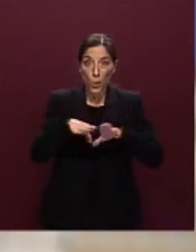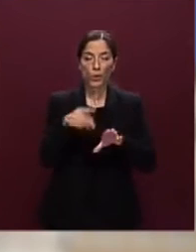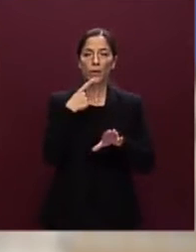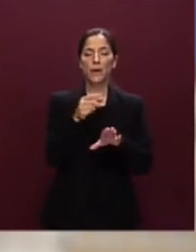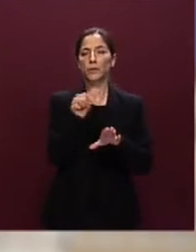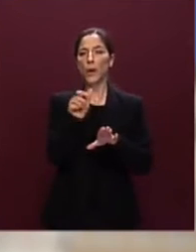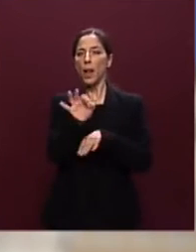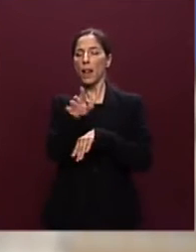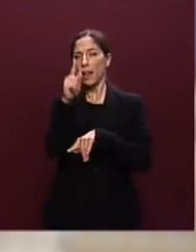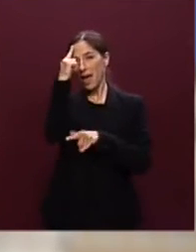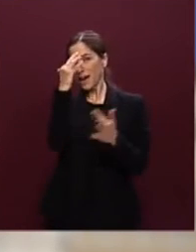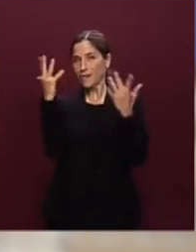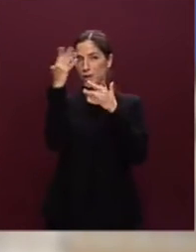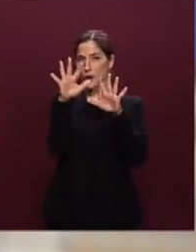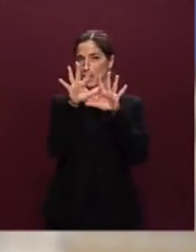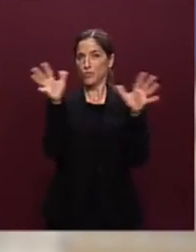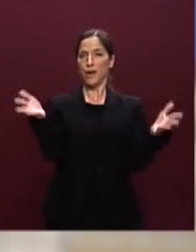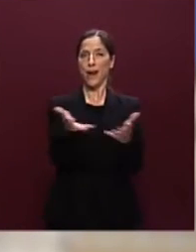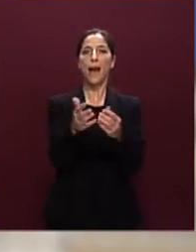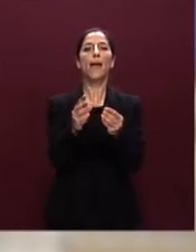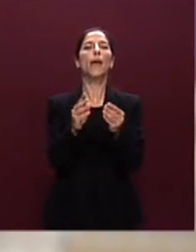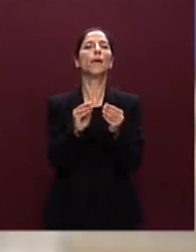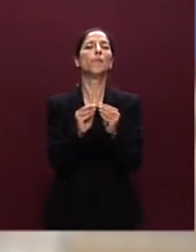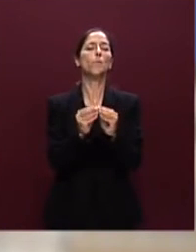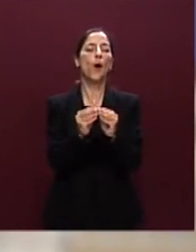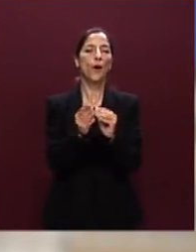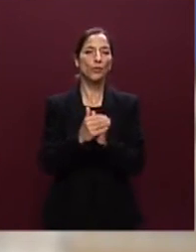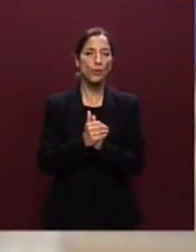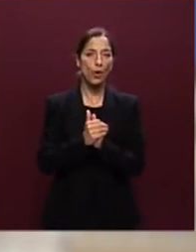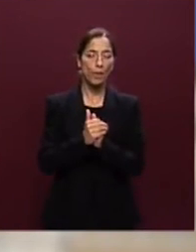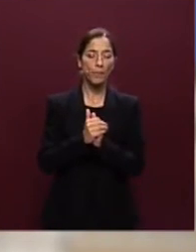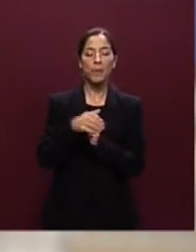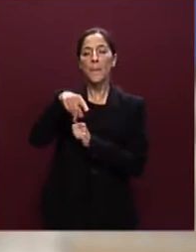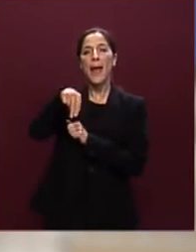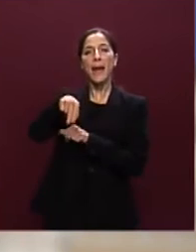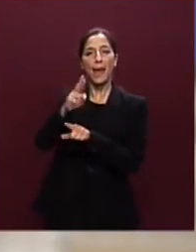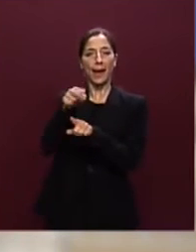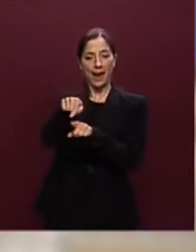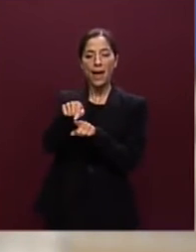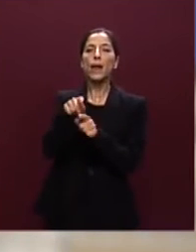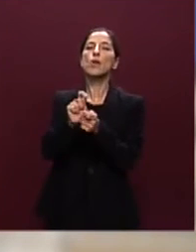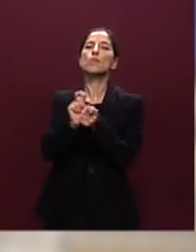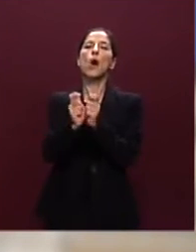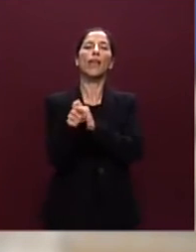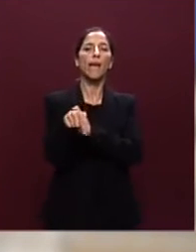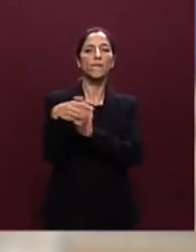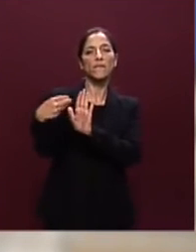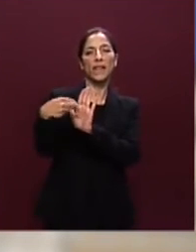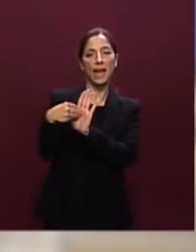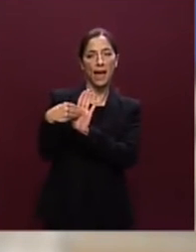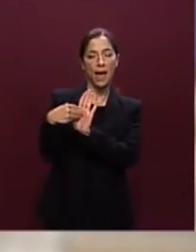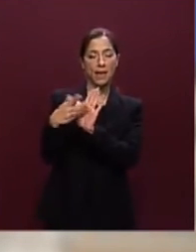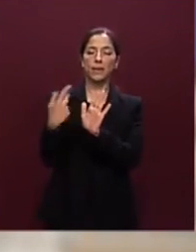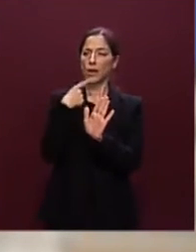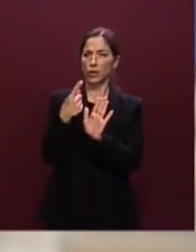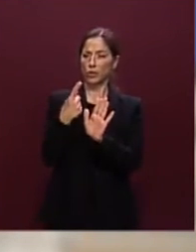rispetto alle modalità del modifica del piano nazionale di ripresa e resilienza io penso l'ho detto poco fa